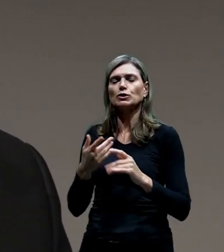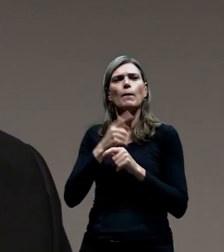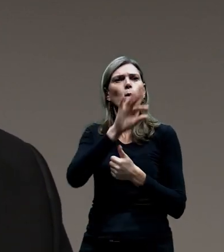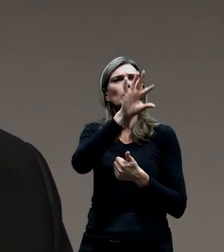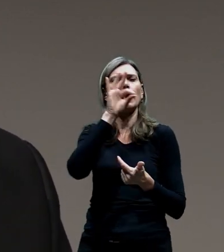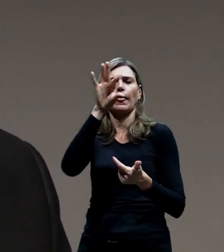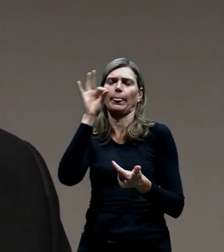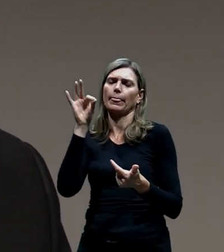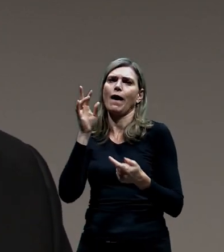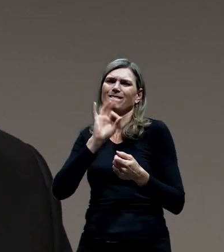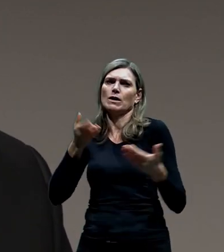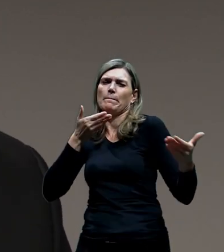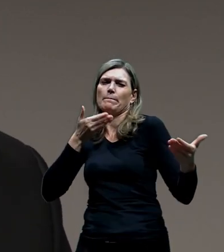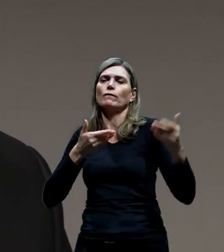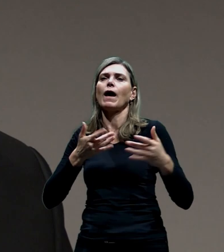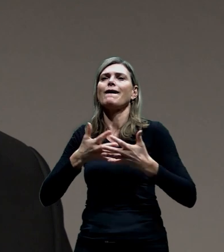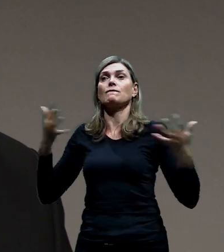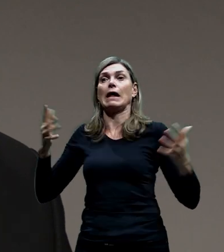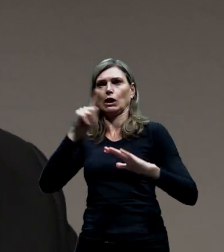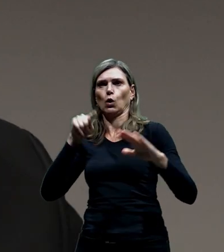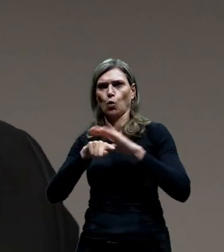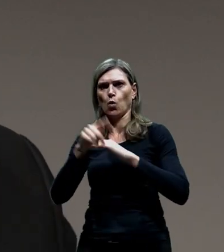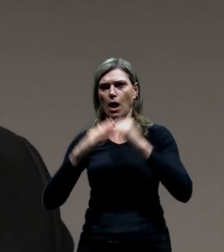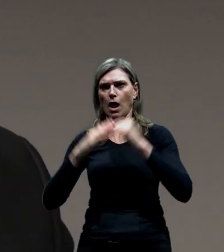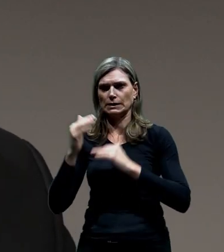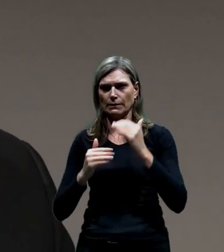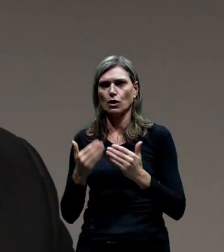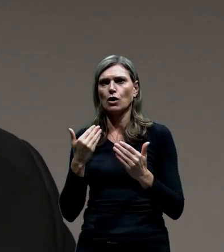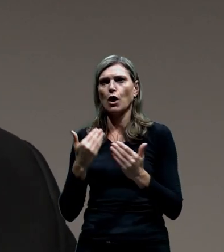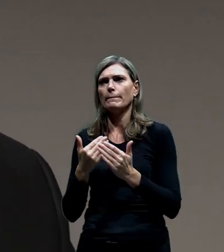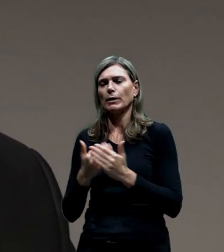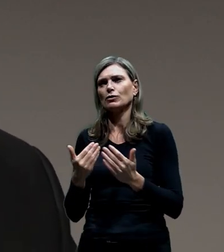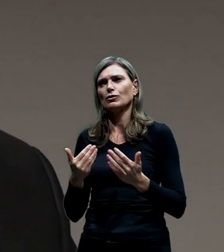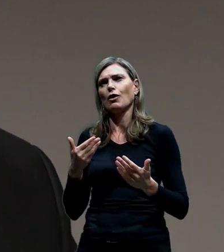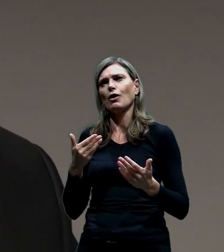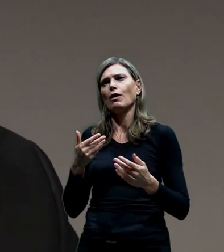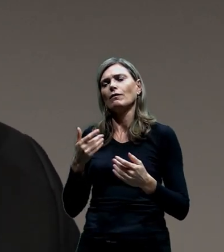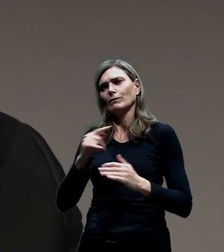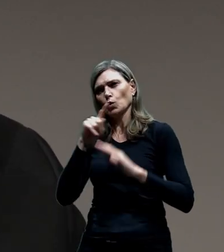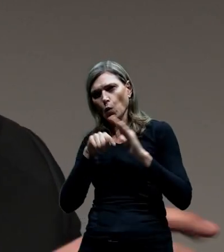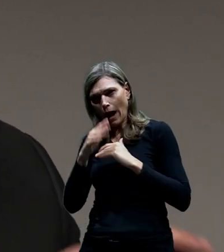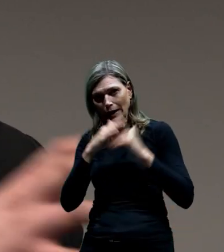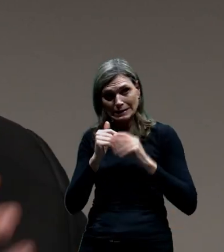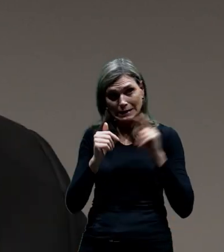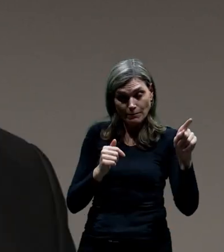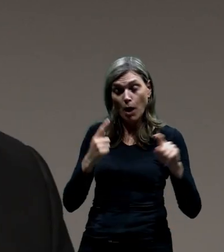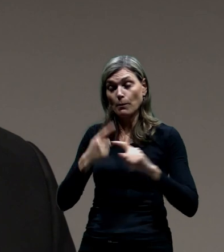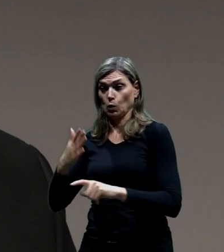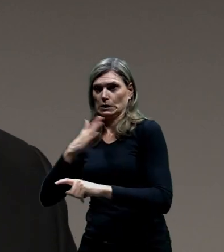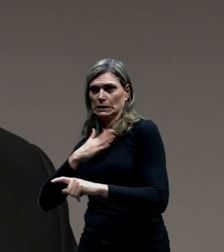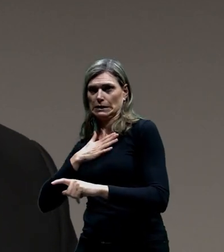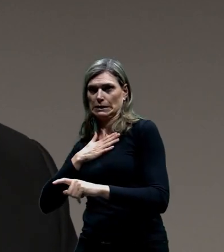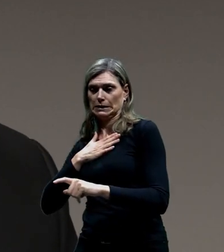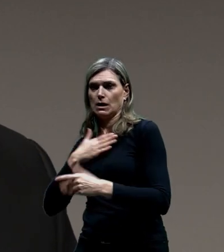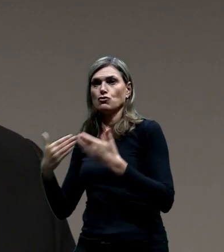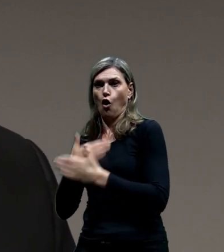to byl jediný parametr, který můžeme tak trochu porovnat. To znamená v tom úseku ty stávající tunelové stavby a ty naše tunelové stavby, které tam jsou